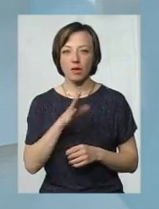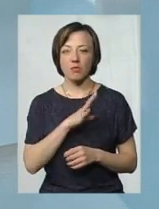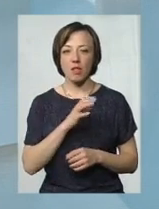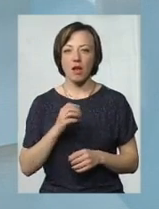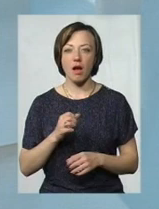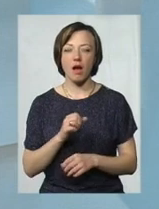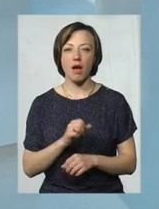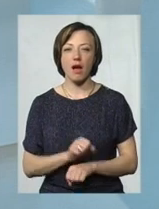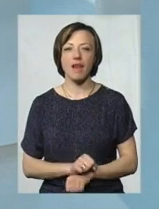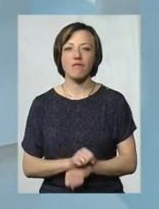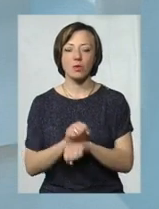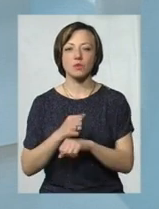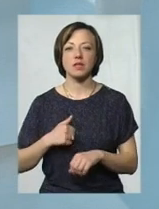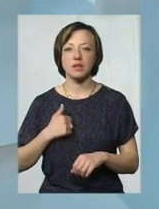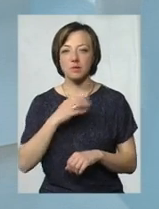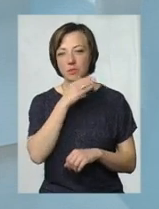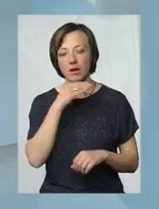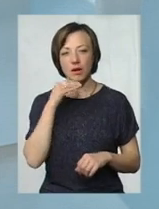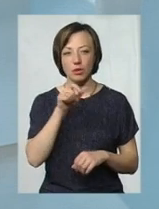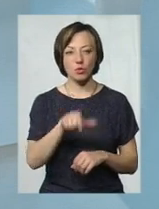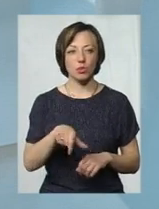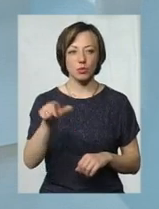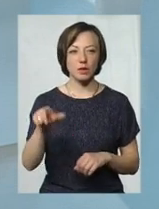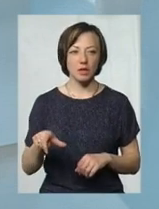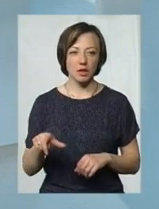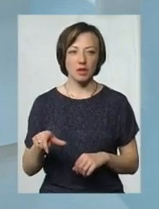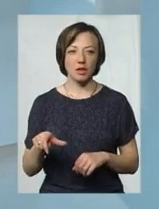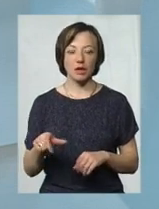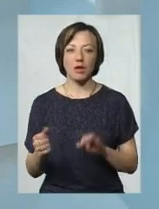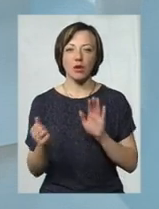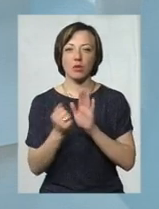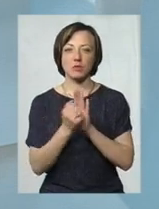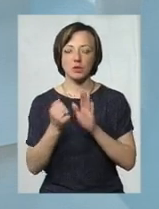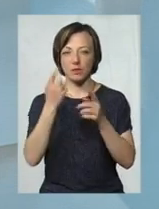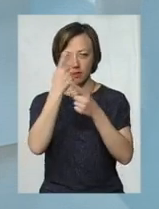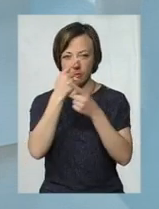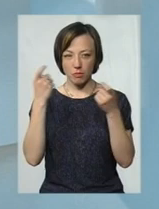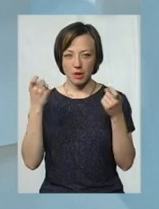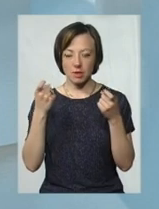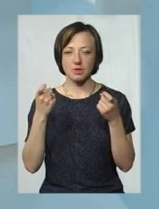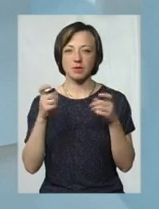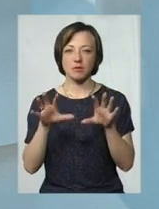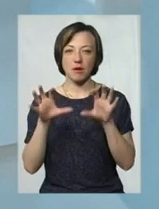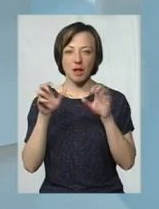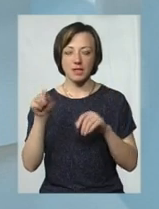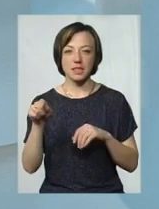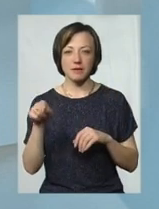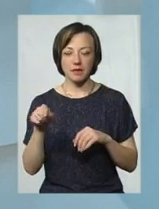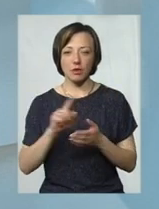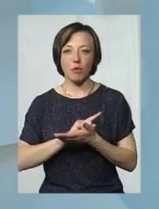гідності, дуже багато людей і розміщували інформацію, і брали її звідти,